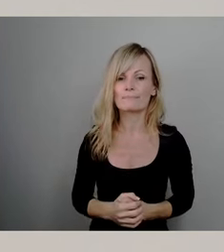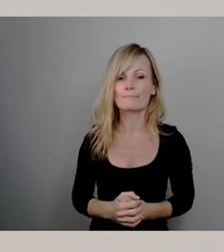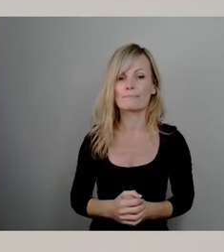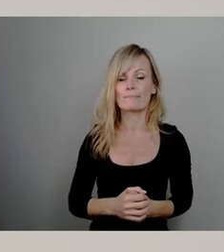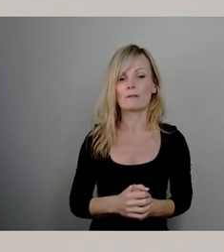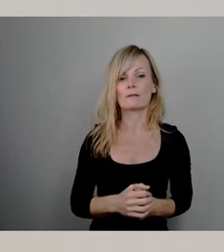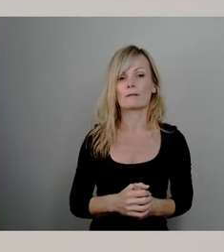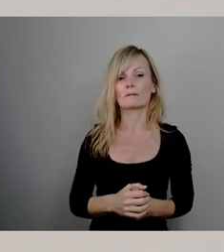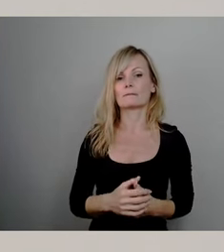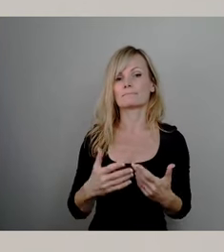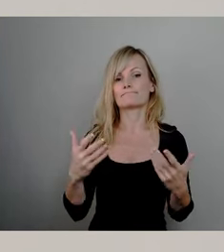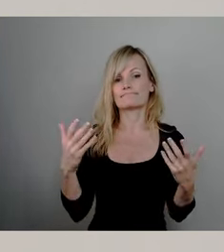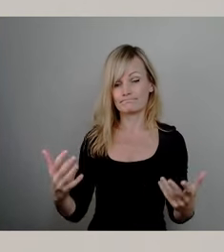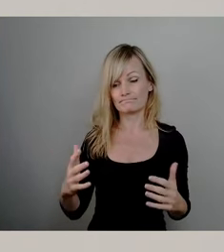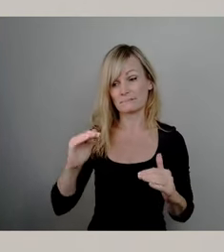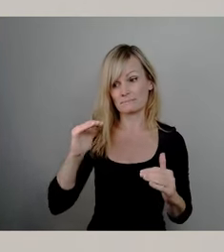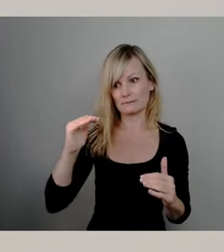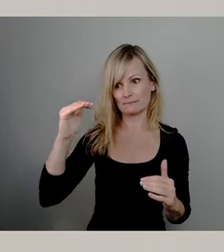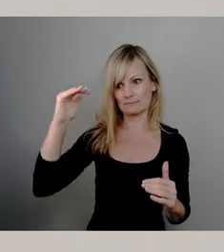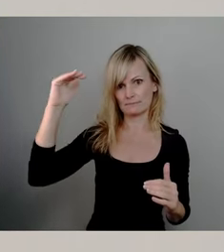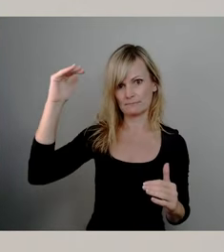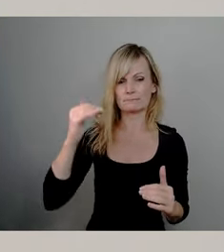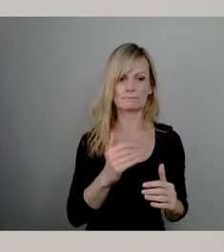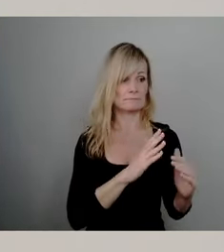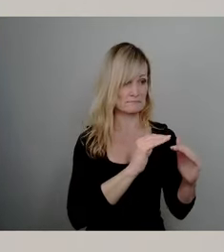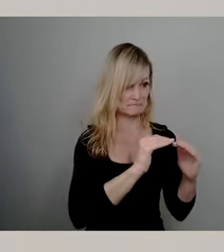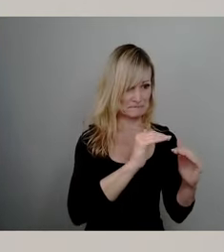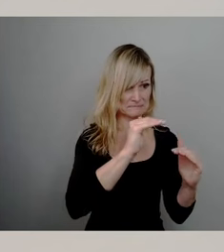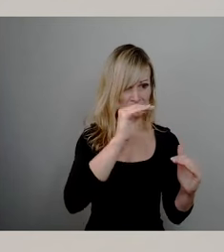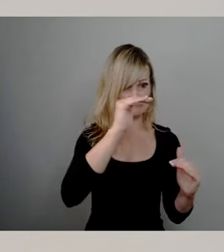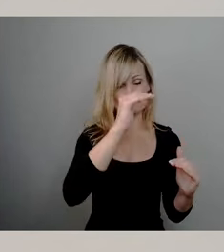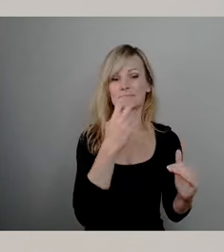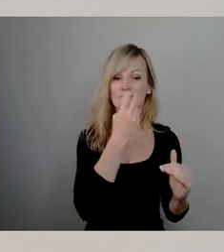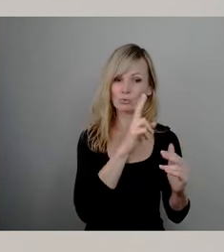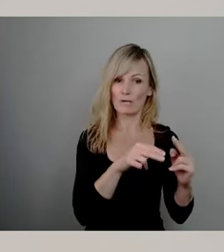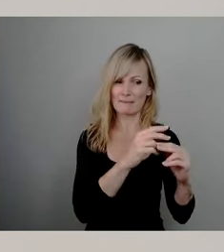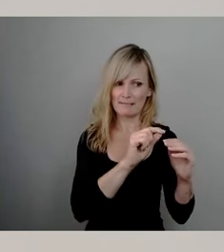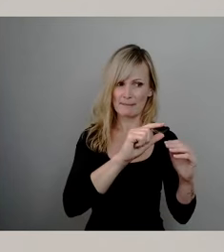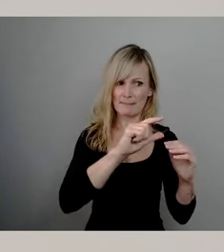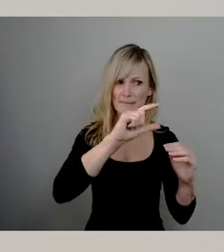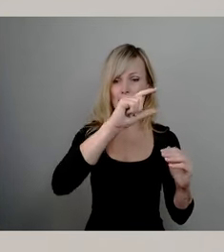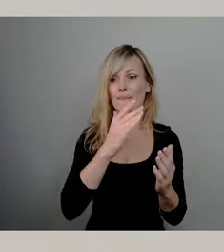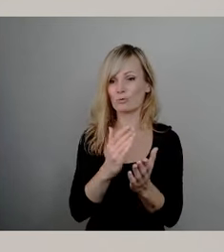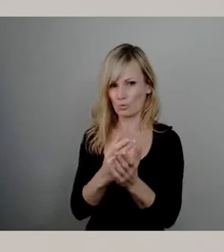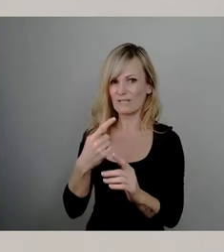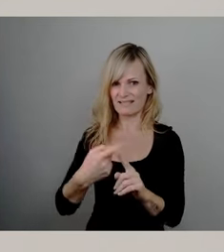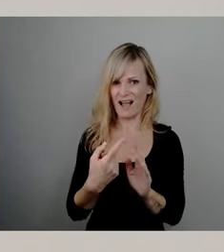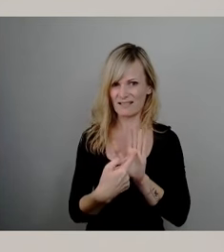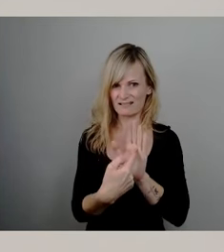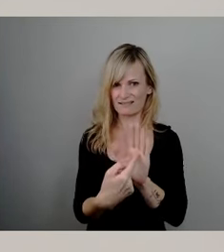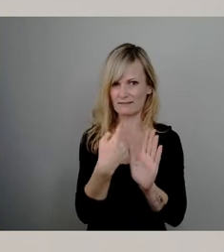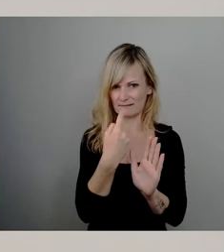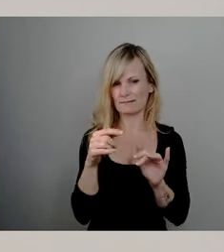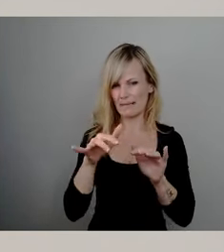Dynamisierung nehmen wir im Haushalt vor. Wie gesagt, die Zahlen habe ich genannt, aber die Mittel, die eben